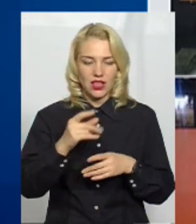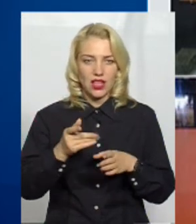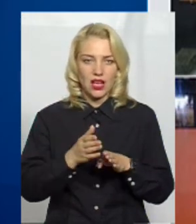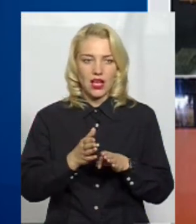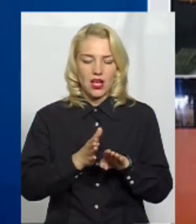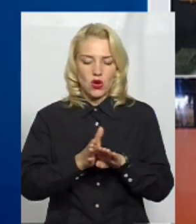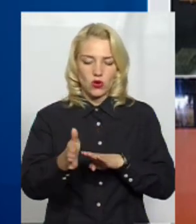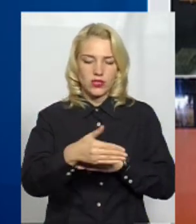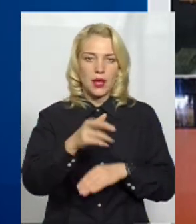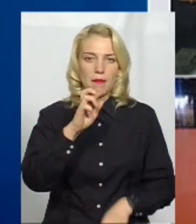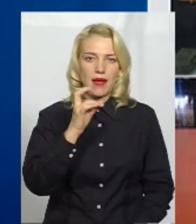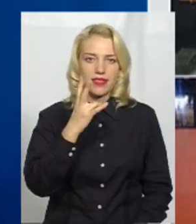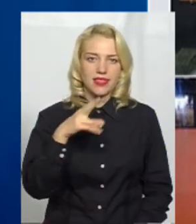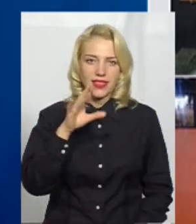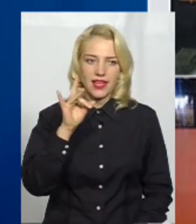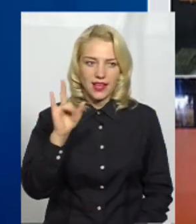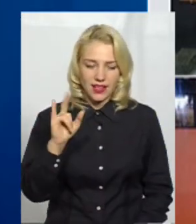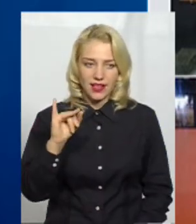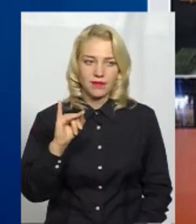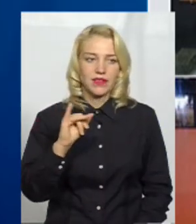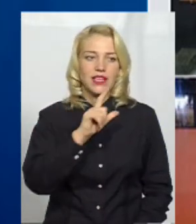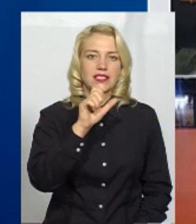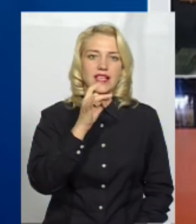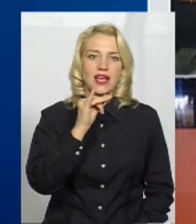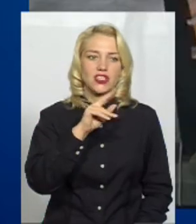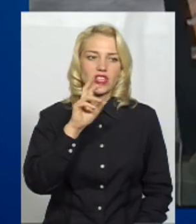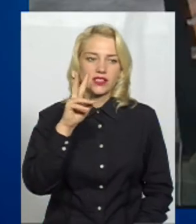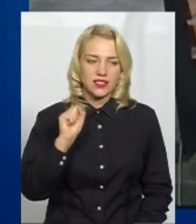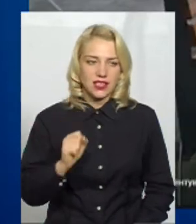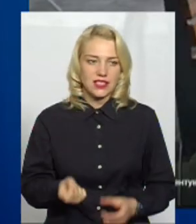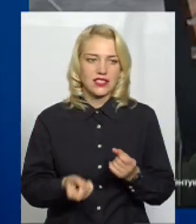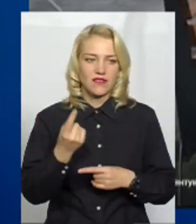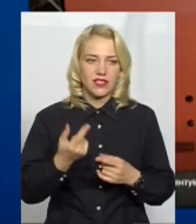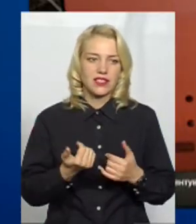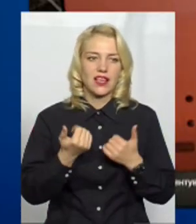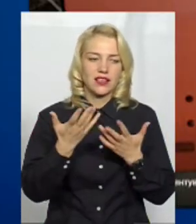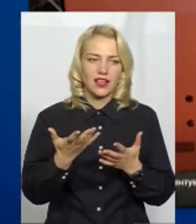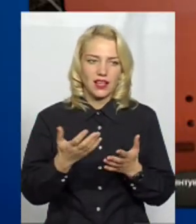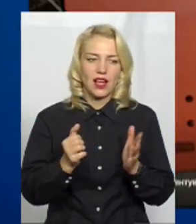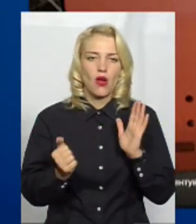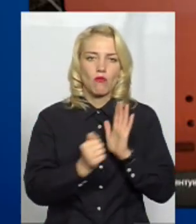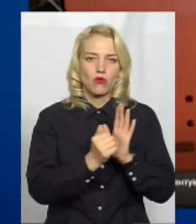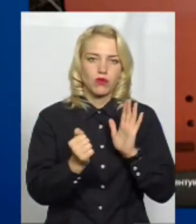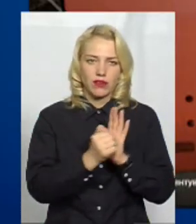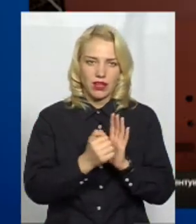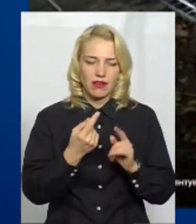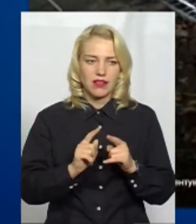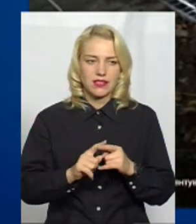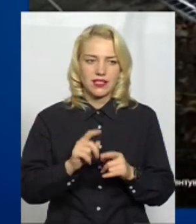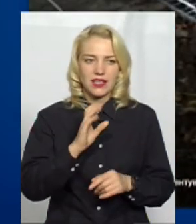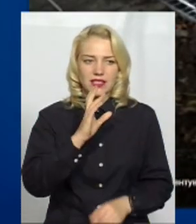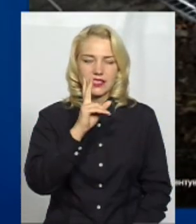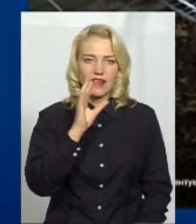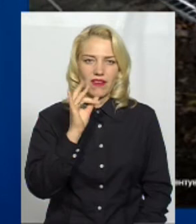розі Бендери і Зарічанської. З'явилося кілька публікацій стосовно сквера чи не